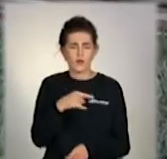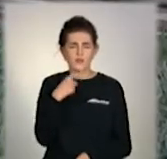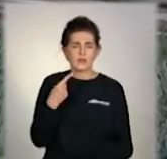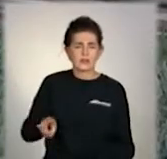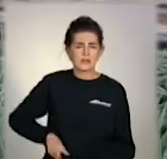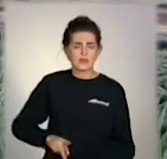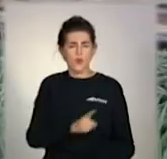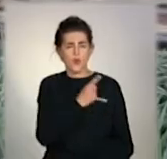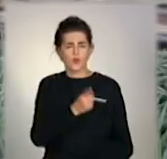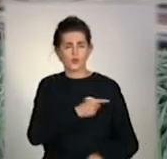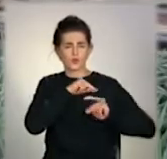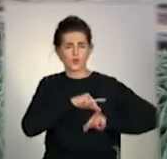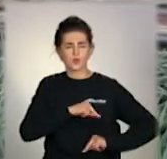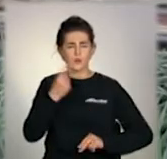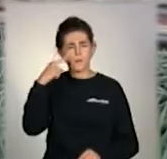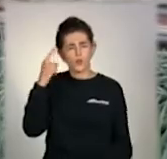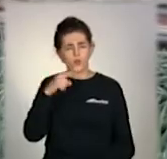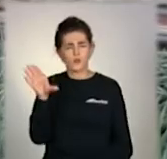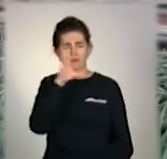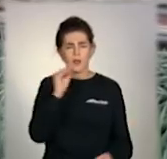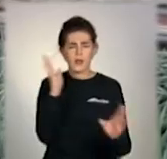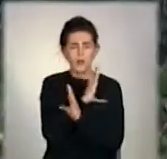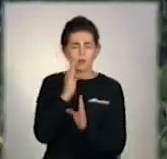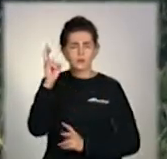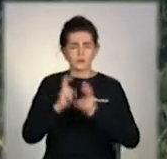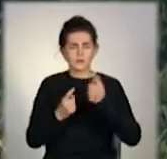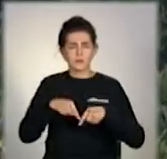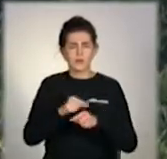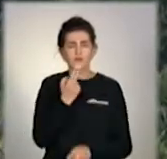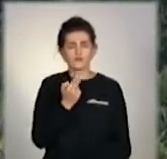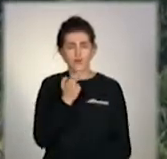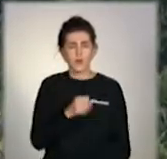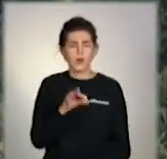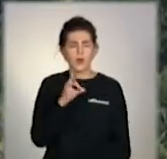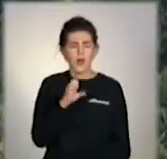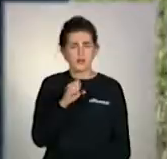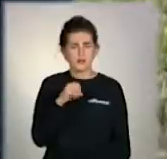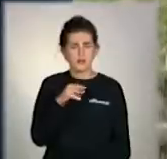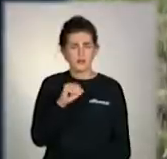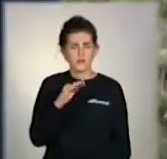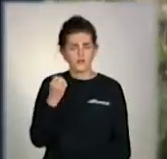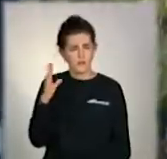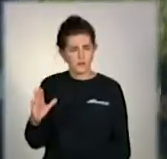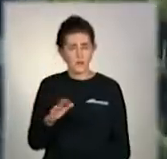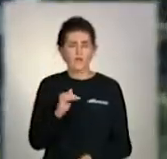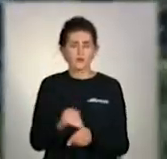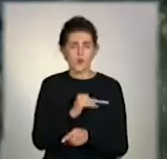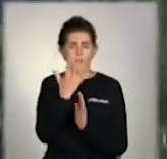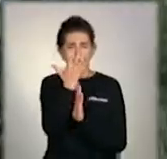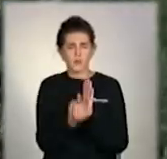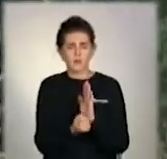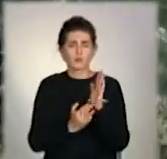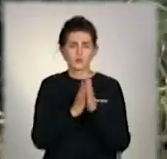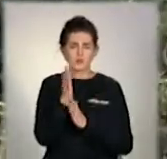захорони праці, промислової безпеки та екології комбінату імені Іліча Олег Астаф'єв. Каже, добре прижилися кущі та